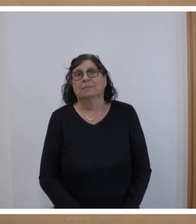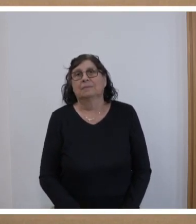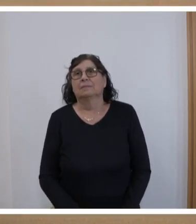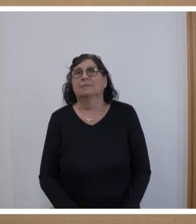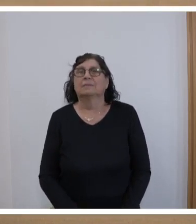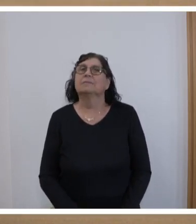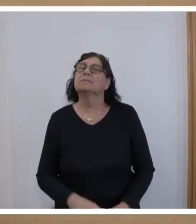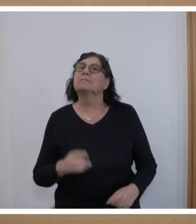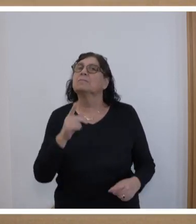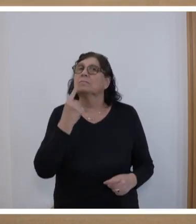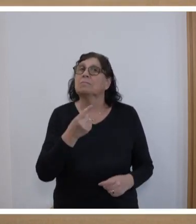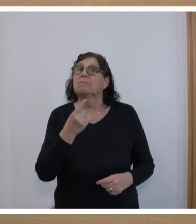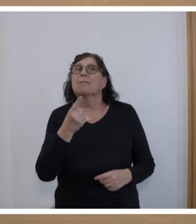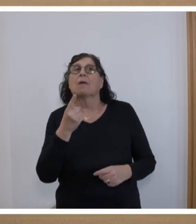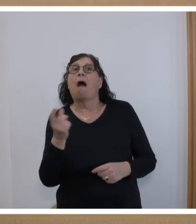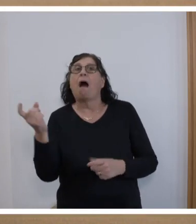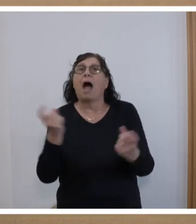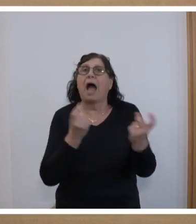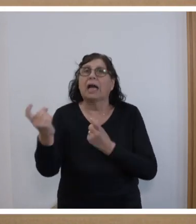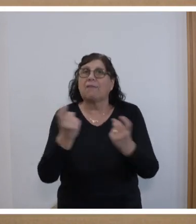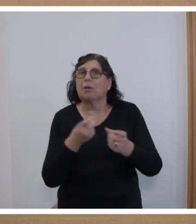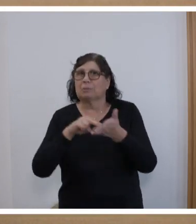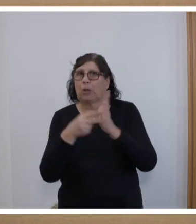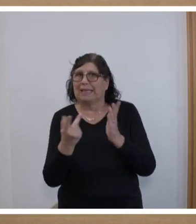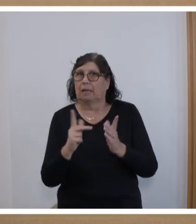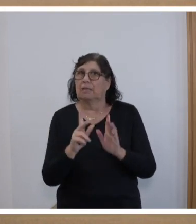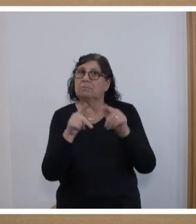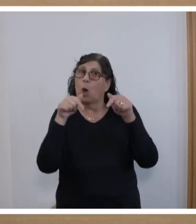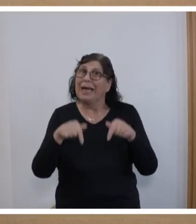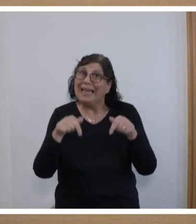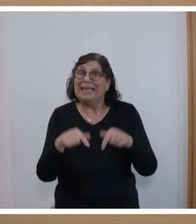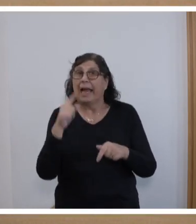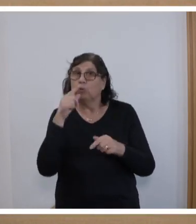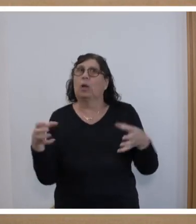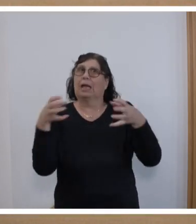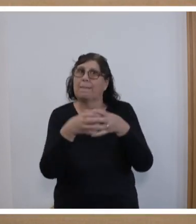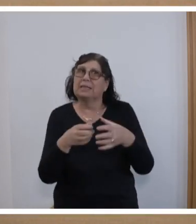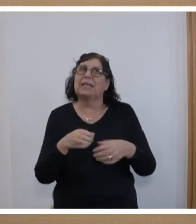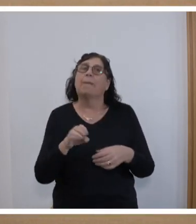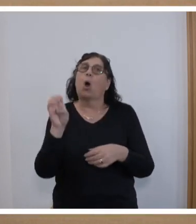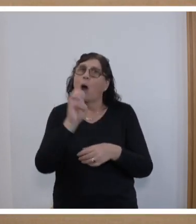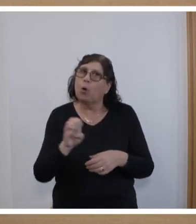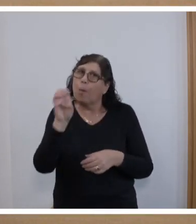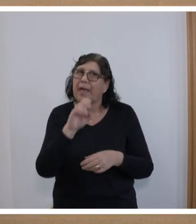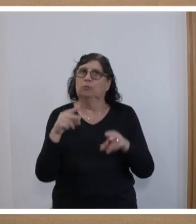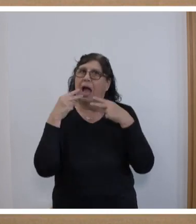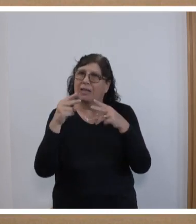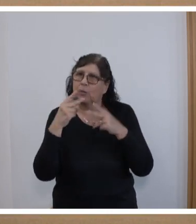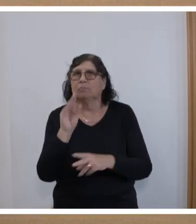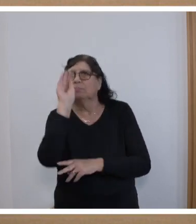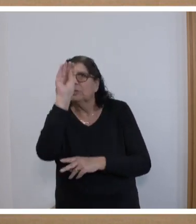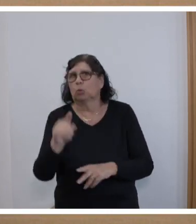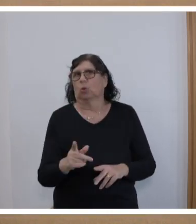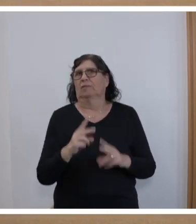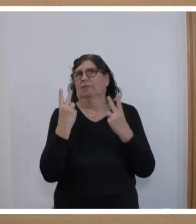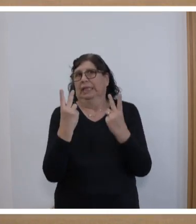Ich nenne die Einwanderungspolitik. Auch hier sind nur gemeinsame europäische Antworten auf Dauer erfolgreich. Wenn